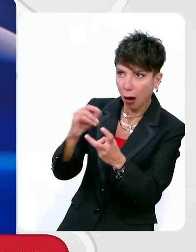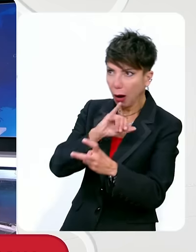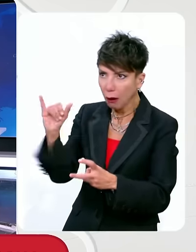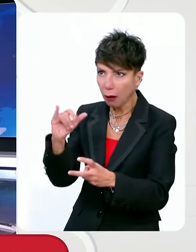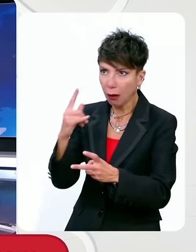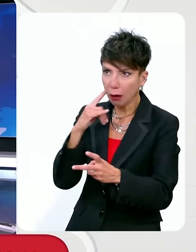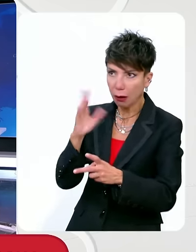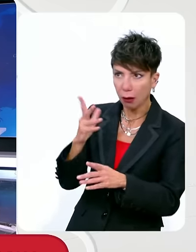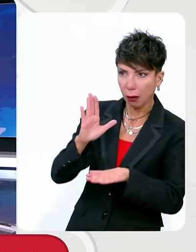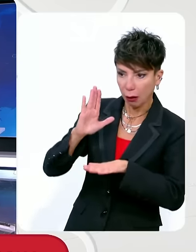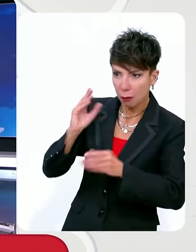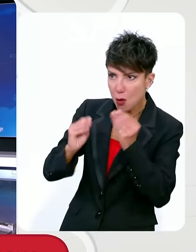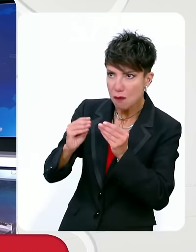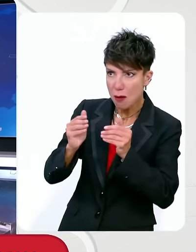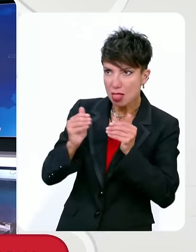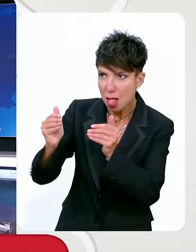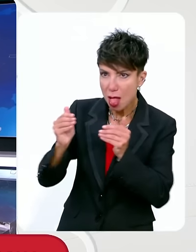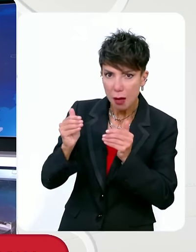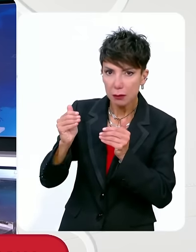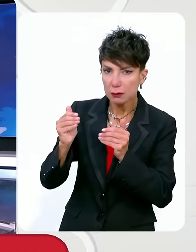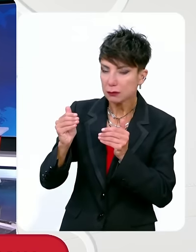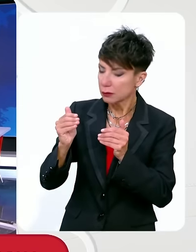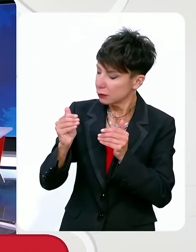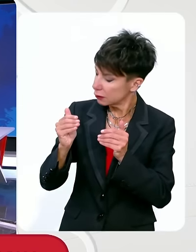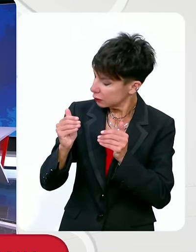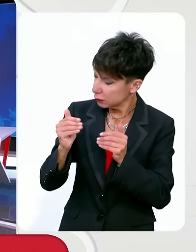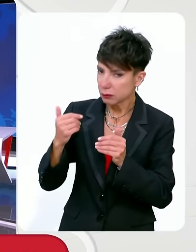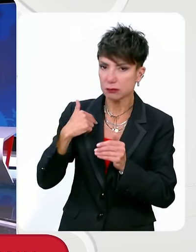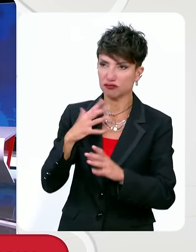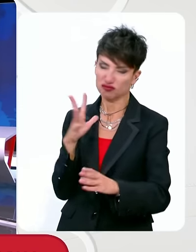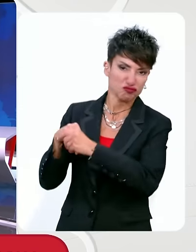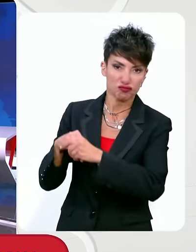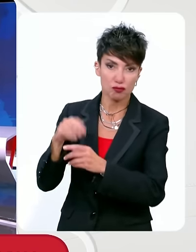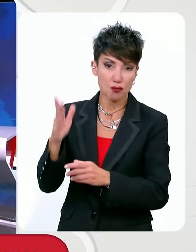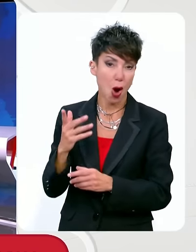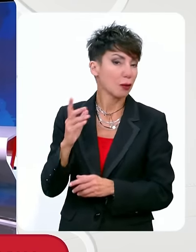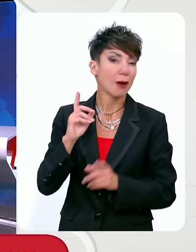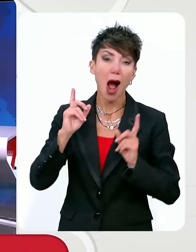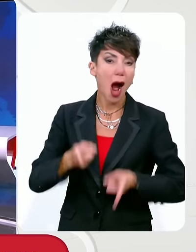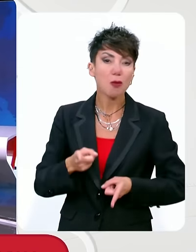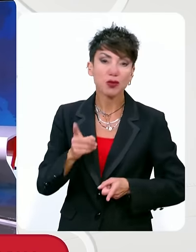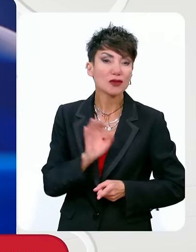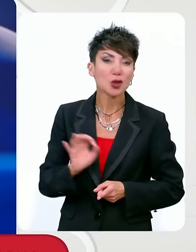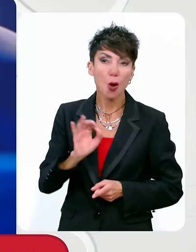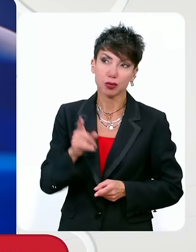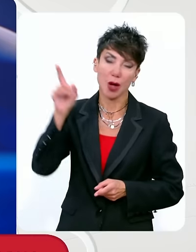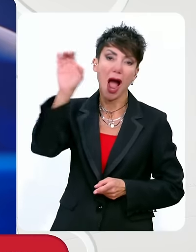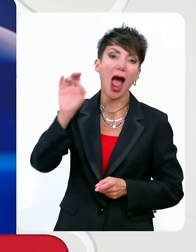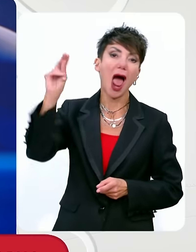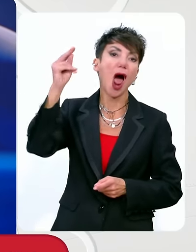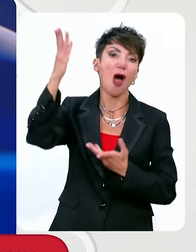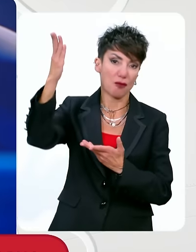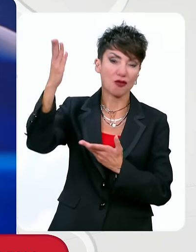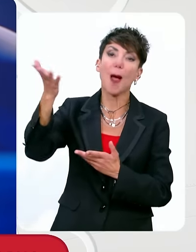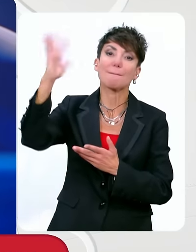τις καθυστερούμε. Και βεβαίως εκεί που παίρνονται οι αποφάσεις είναι το Ευρωκοινοβούλιο πρώτα απ' όλα. Και σε συνέχεια έρχονται στα